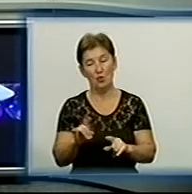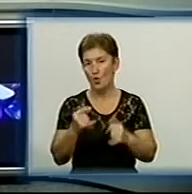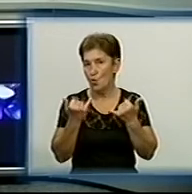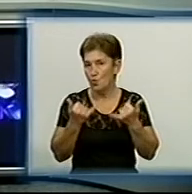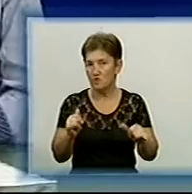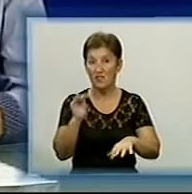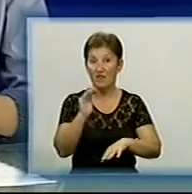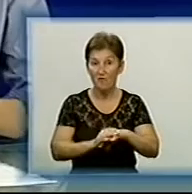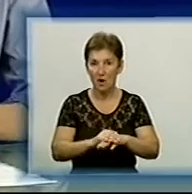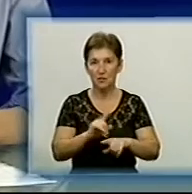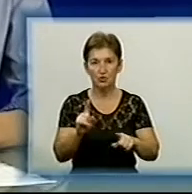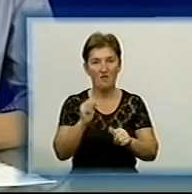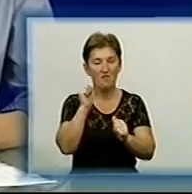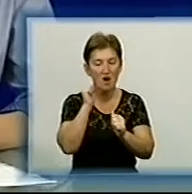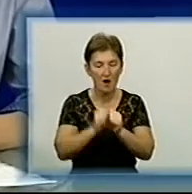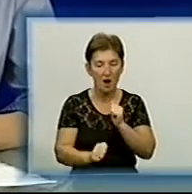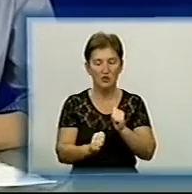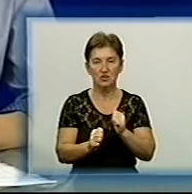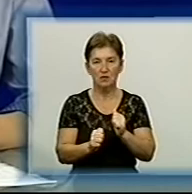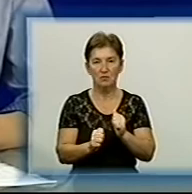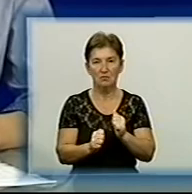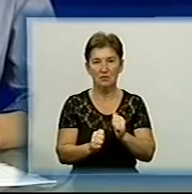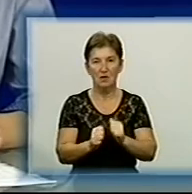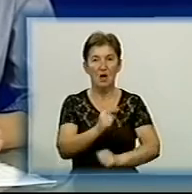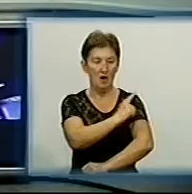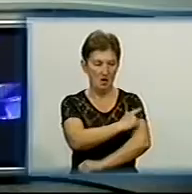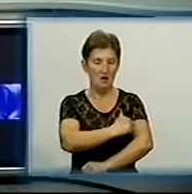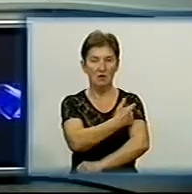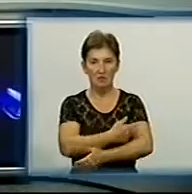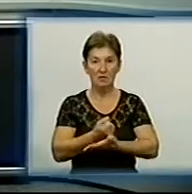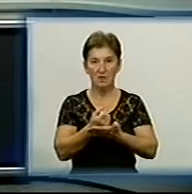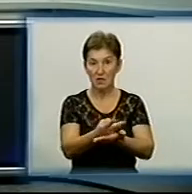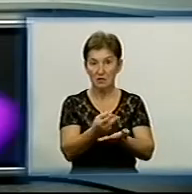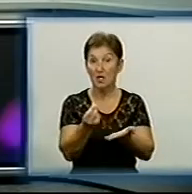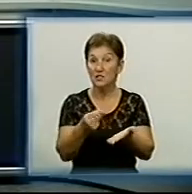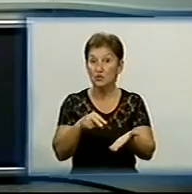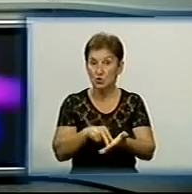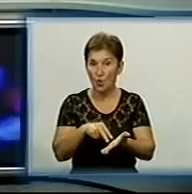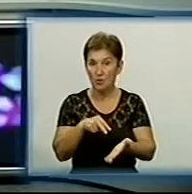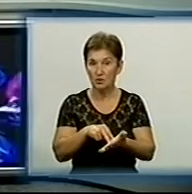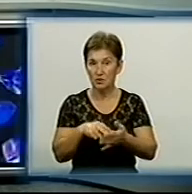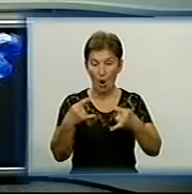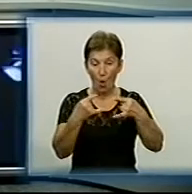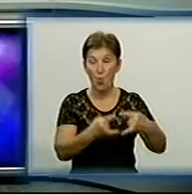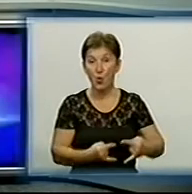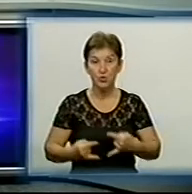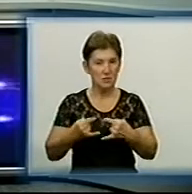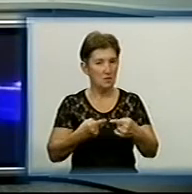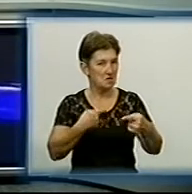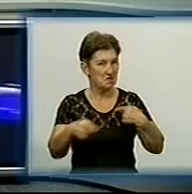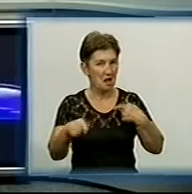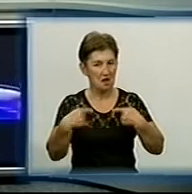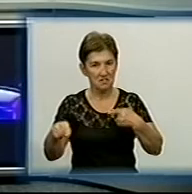Набрали уровень задоволений Каждая лікарня Каждая лікарня стоимость УЗД Оказывается разная